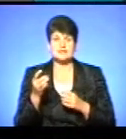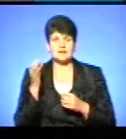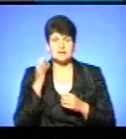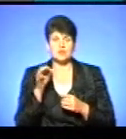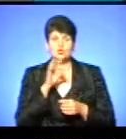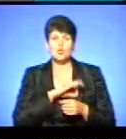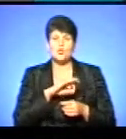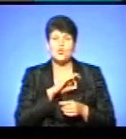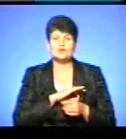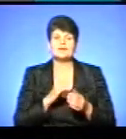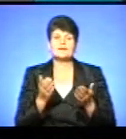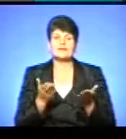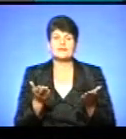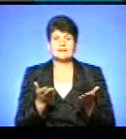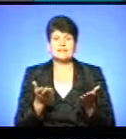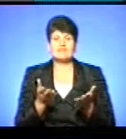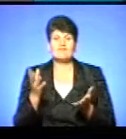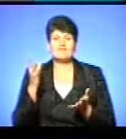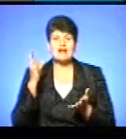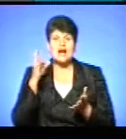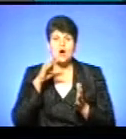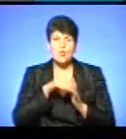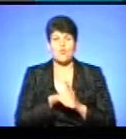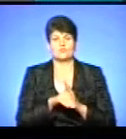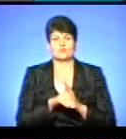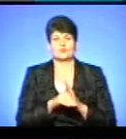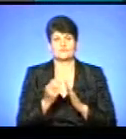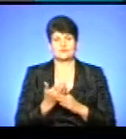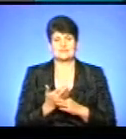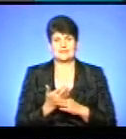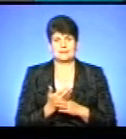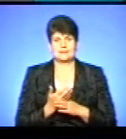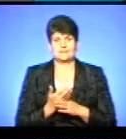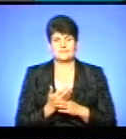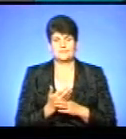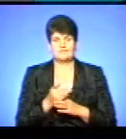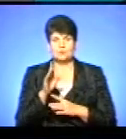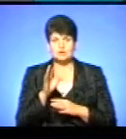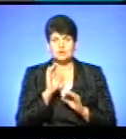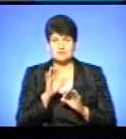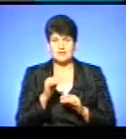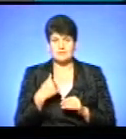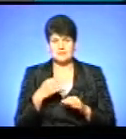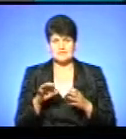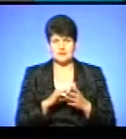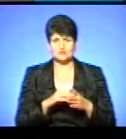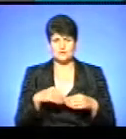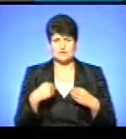доходи, які враховують під час призначення субсидій. Ви будете розповідати, а ми зразу дамо